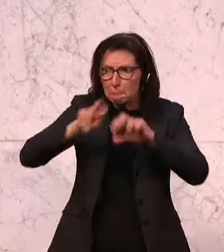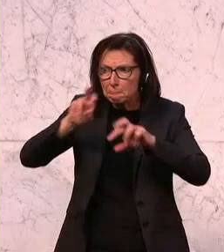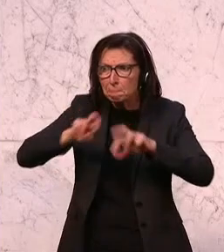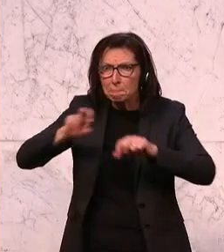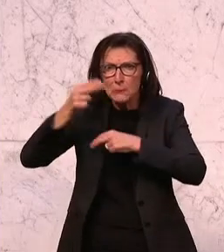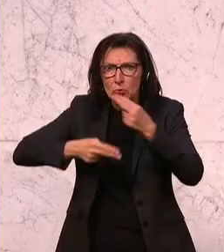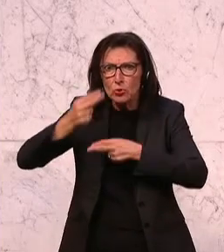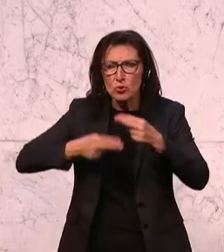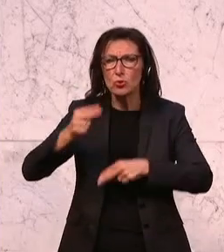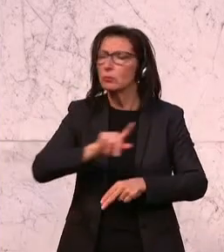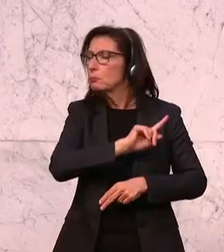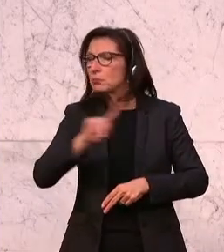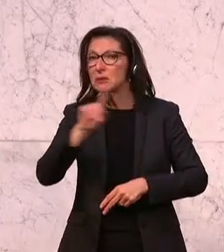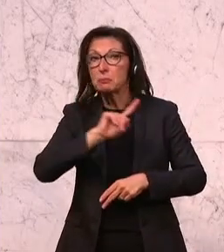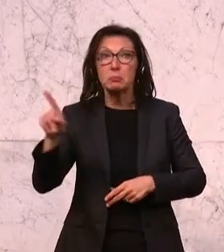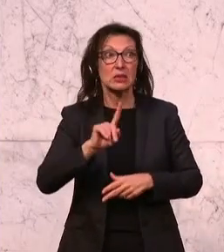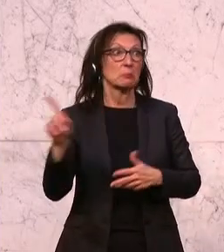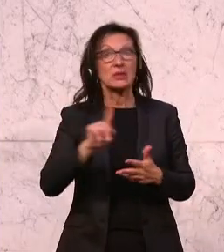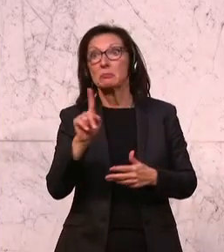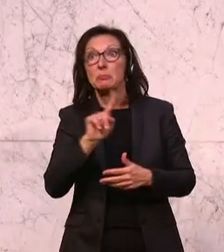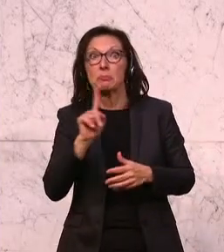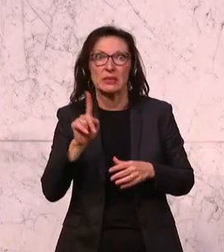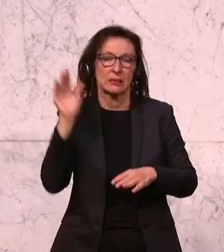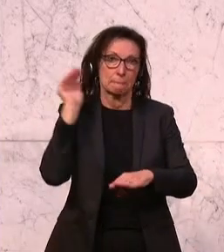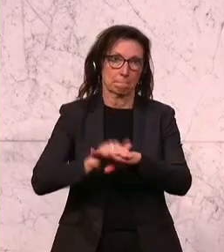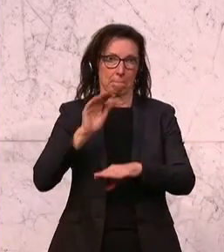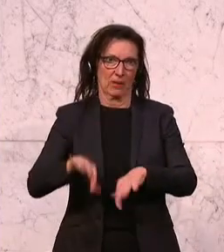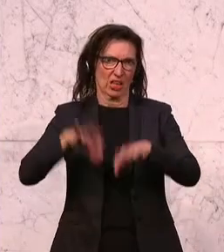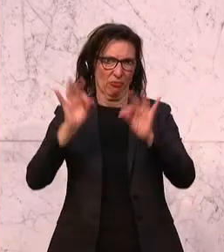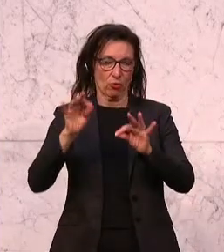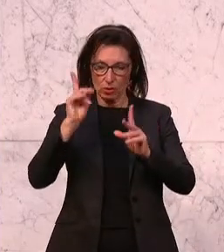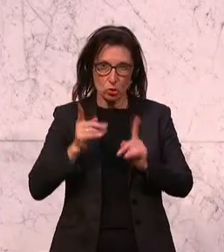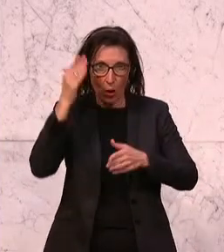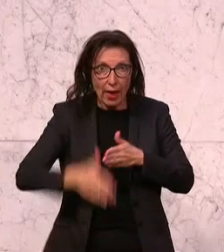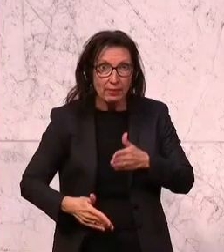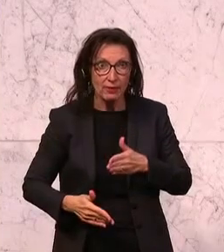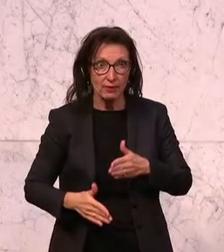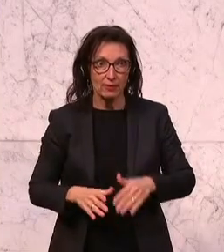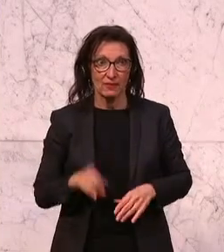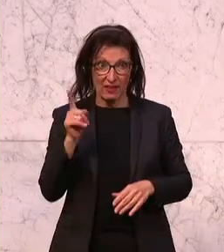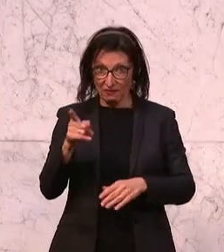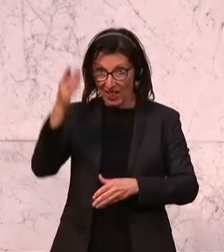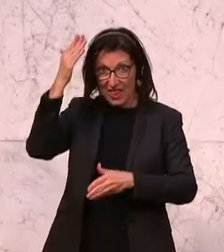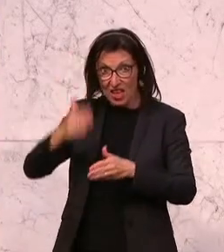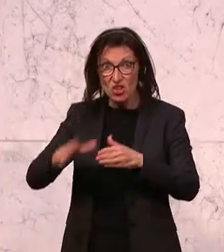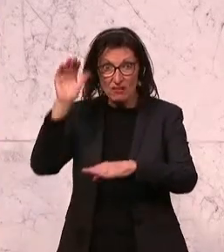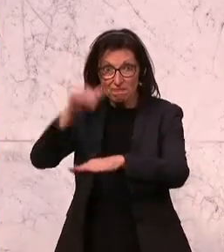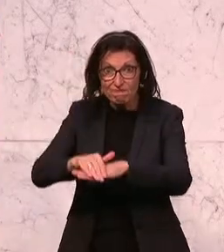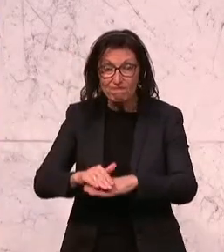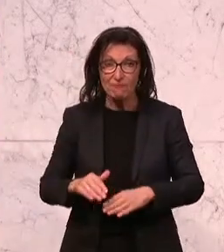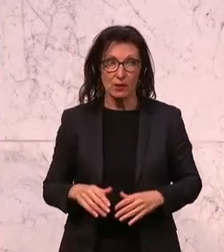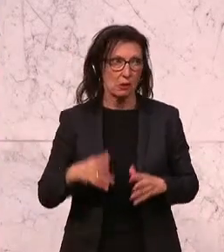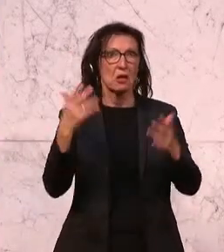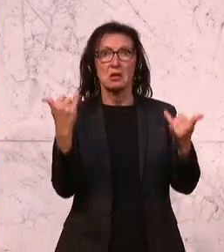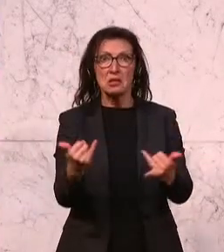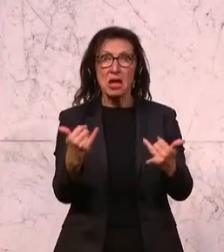bis ins Unkenntliche, damit das auch zu Ende ist. Weil wenn das der Fall ist, so wie